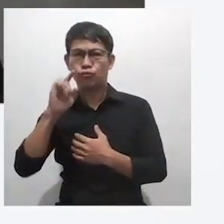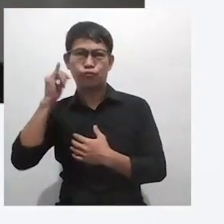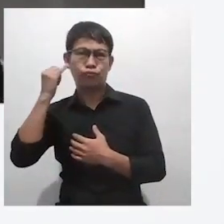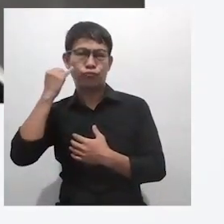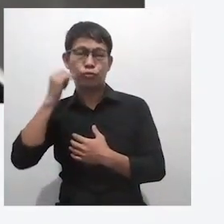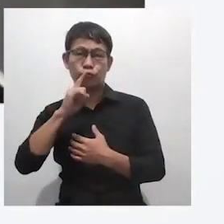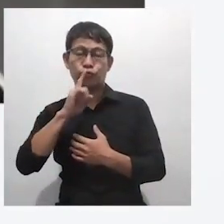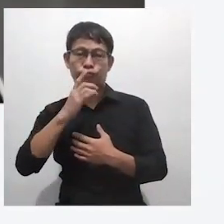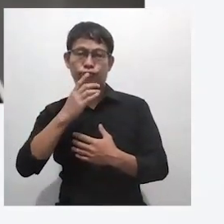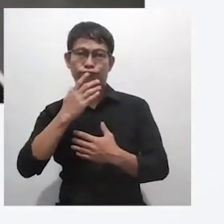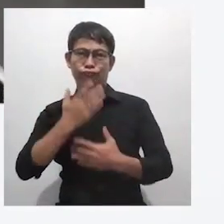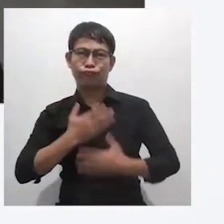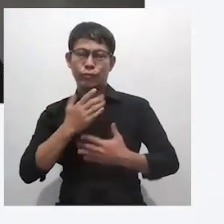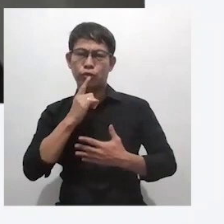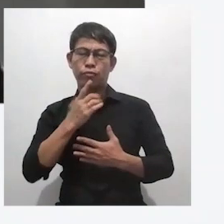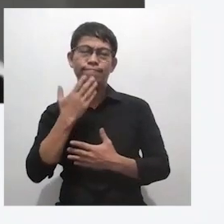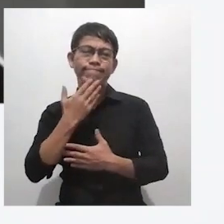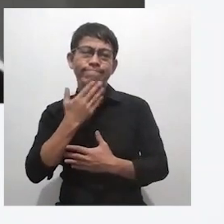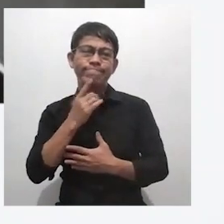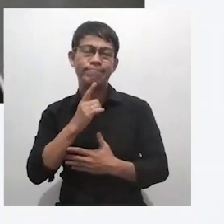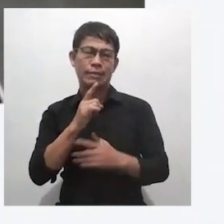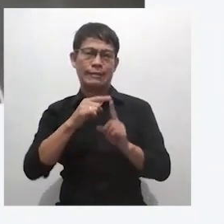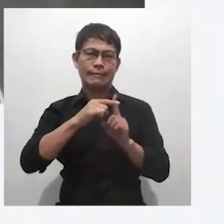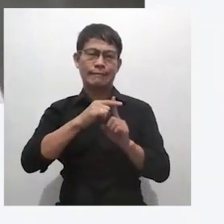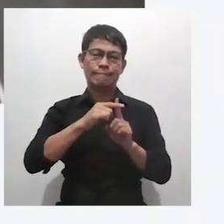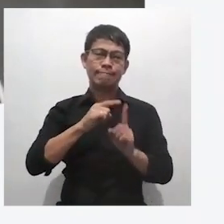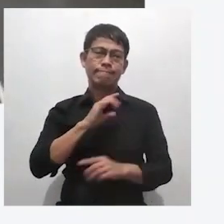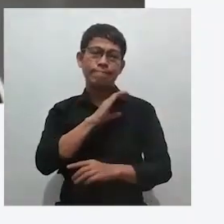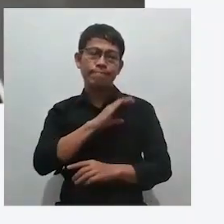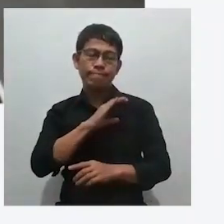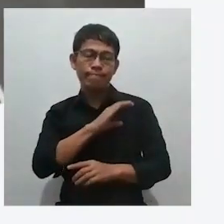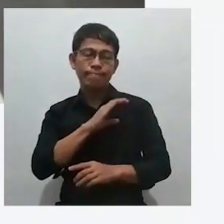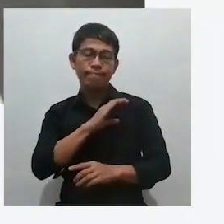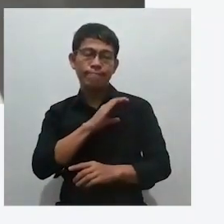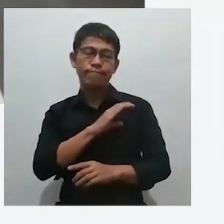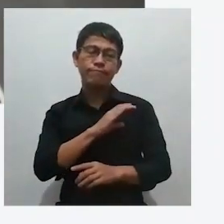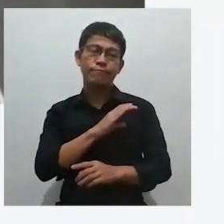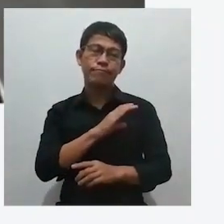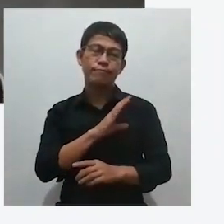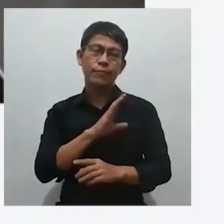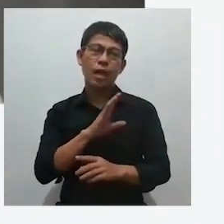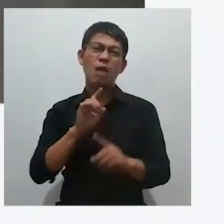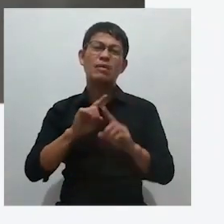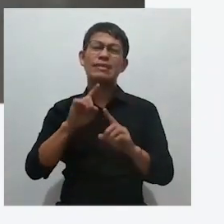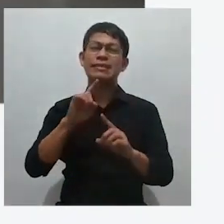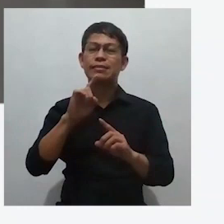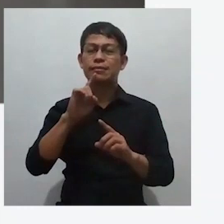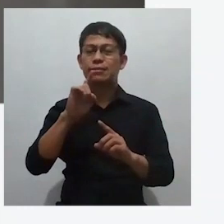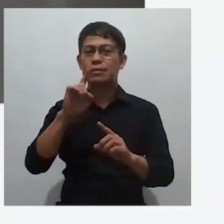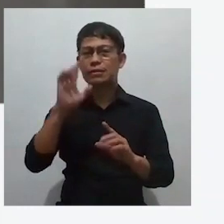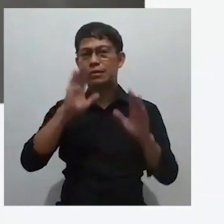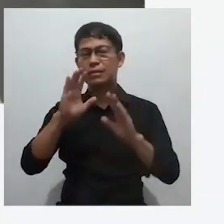Masayangin ang batang ito. Malambing, napaka-positibo ng kanyang pananaw sa buhay. Pero meron siyang dalawang problema.